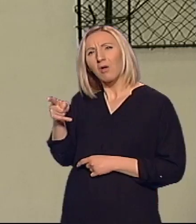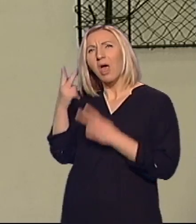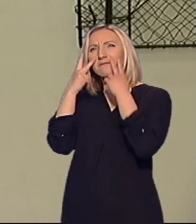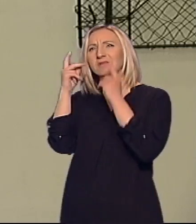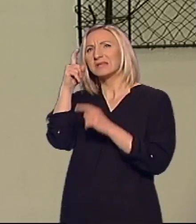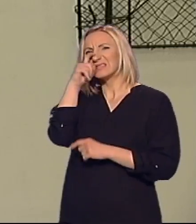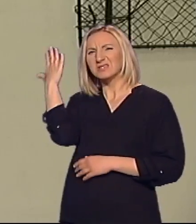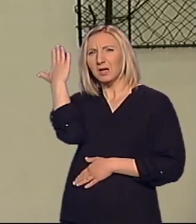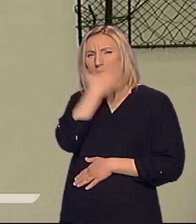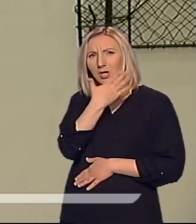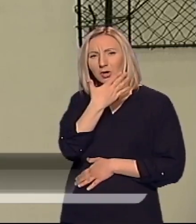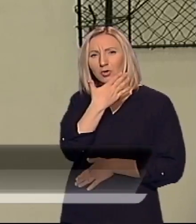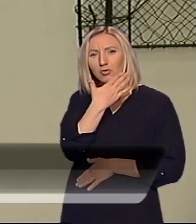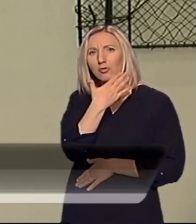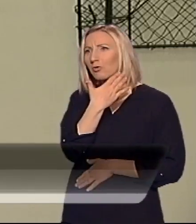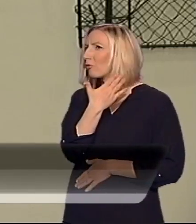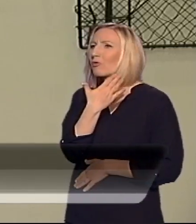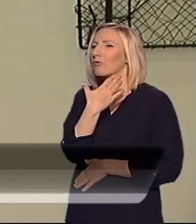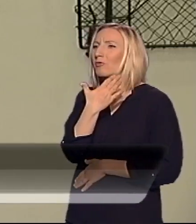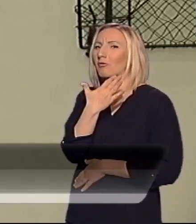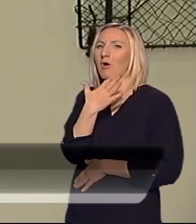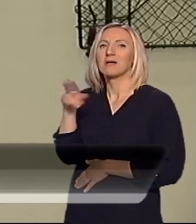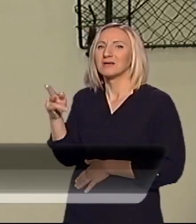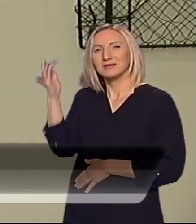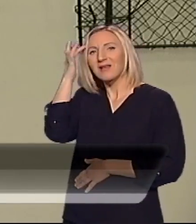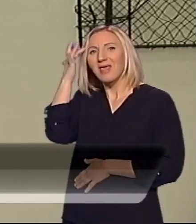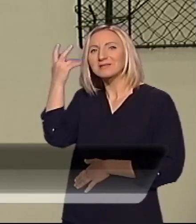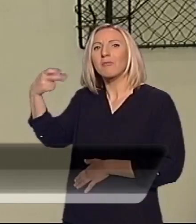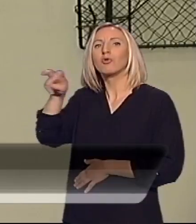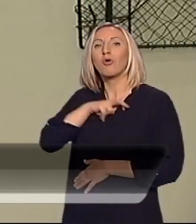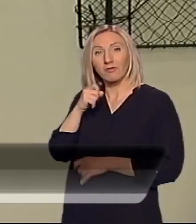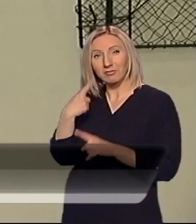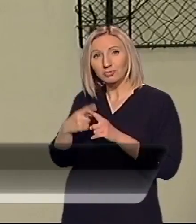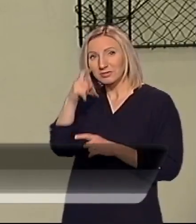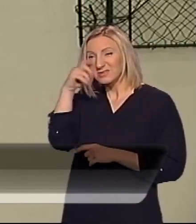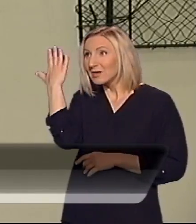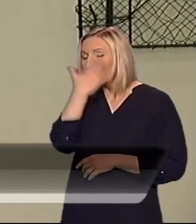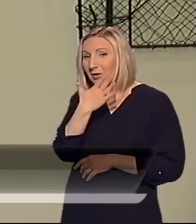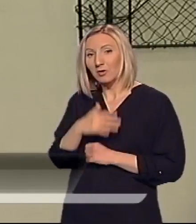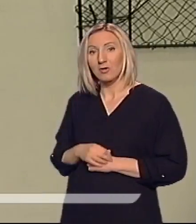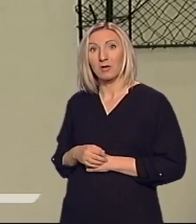tako nešto, ali duša ona nije znala meni da odgovori. Ili misliš da ona ne vidi sve crno?